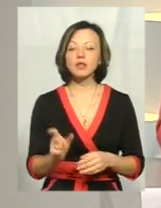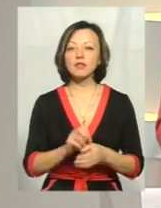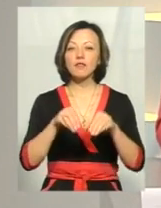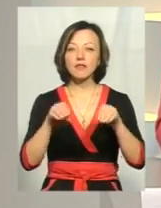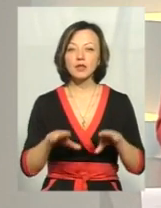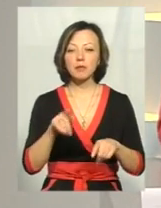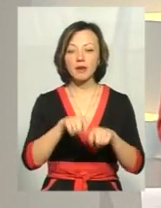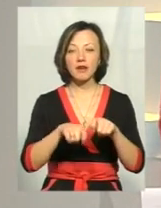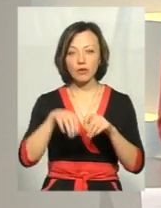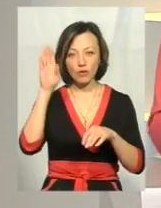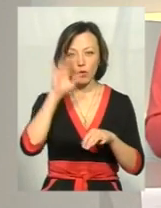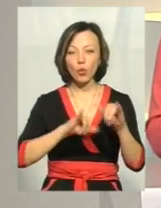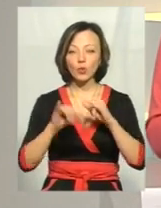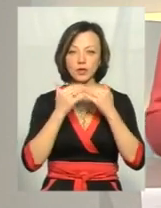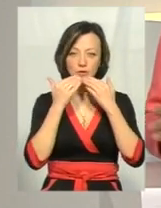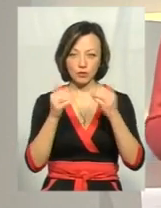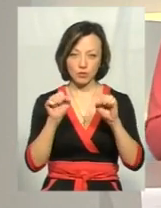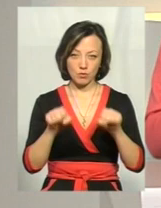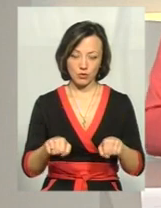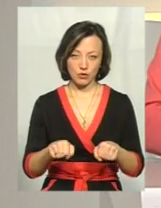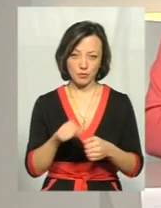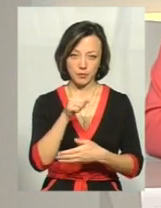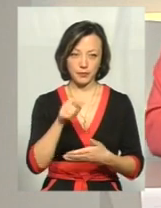якість, куди вона у нашому місті може звернутися?